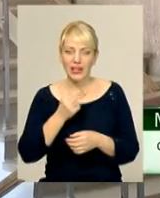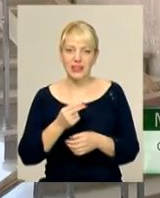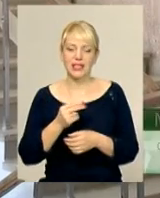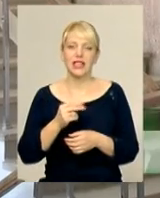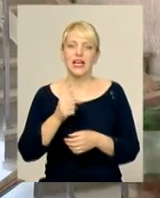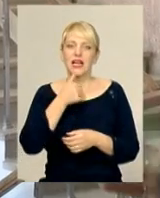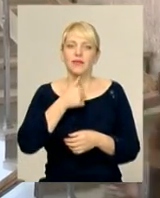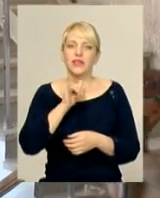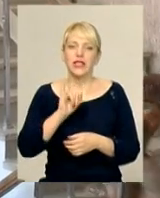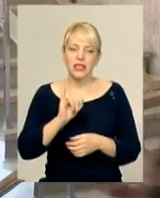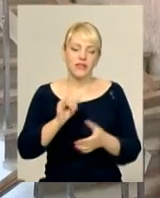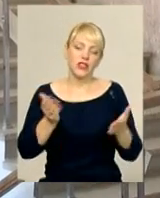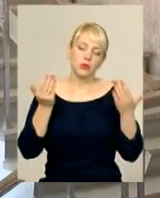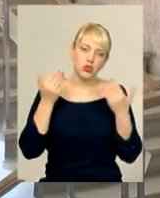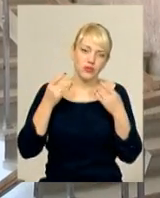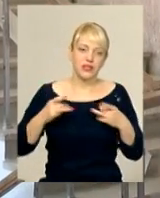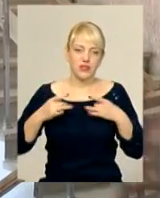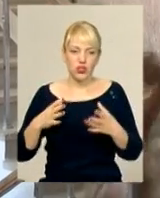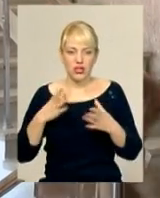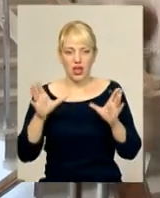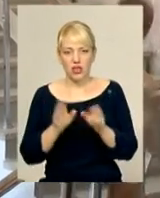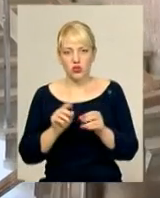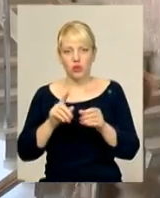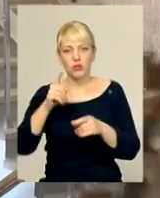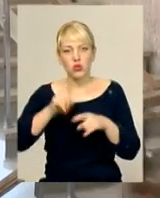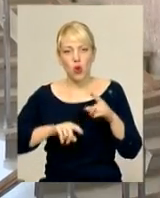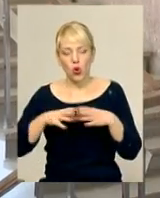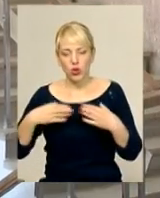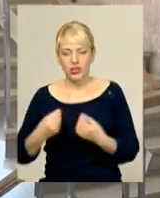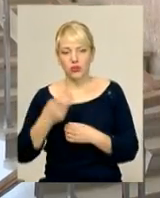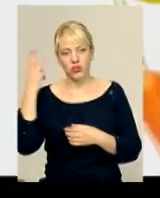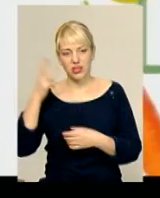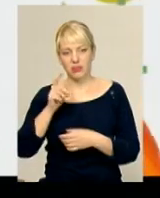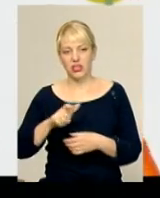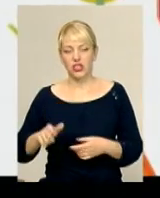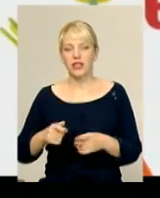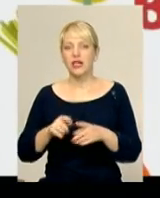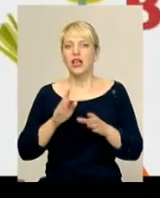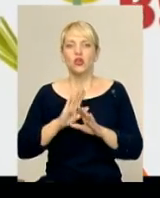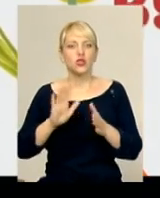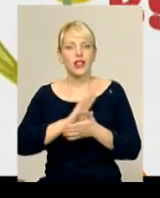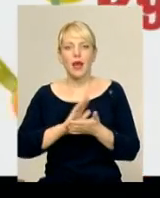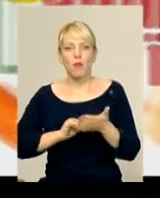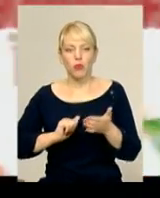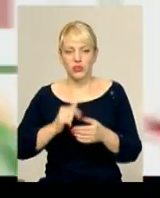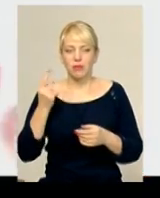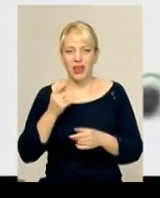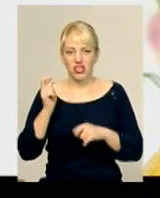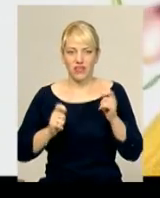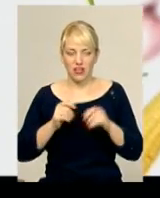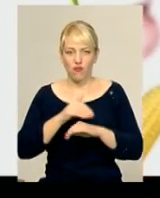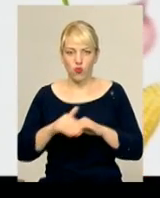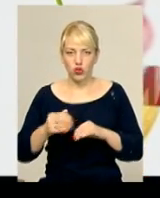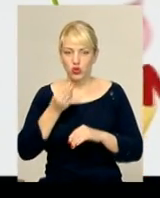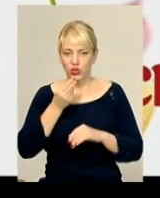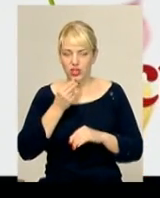відсвяткувати, відпочити разом з родиною, з хмельничким, з хмельничанами, з нами всіма. Тож не пропустіть перший фестиваль вуличної їжі